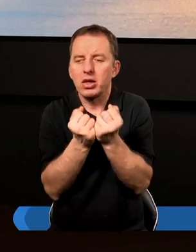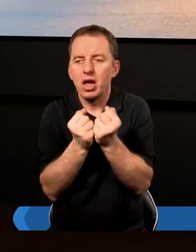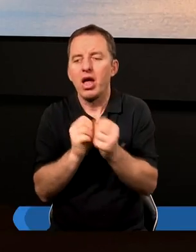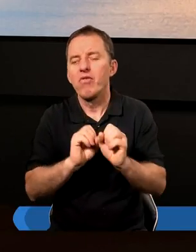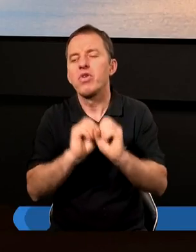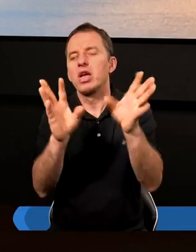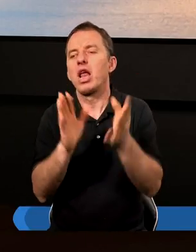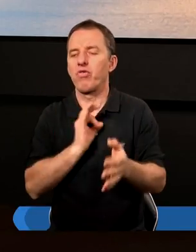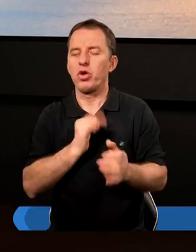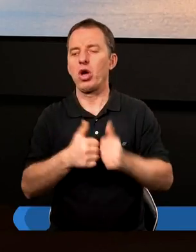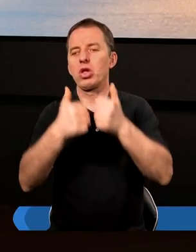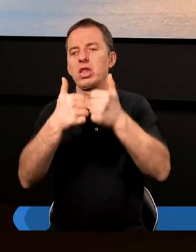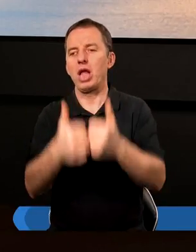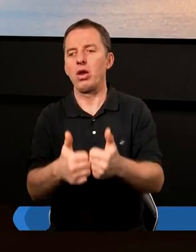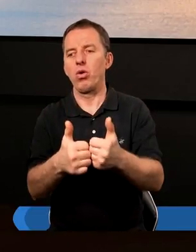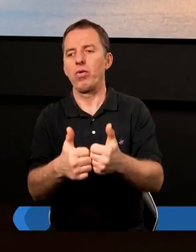wyjaśnienie dla swojego stanu.